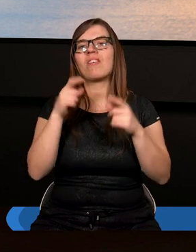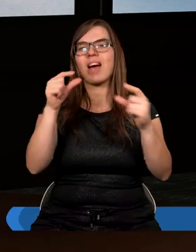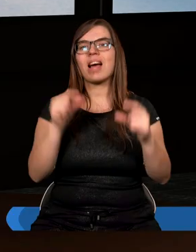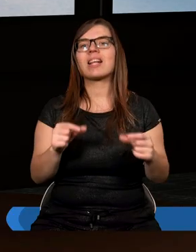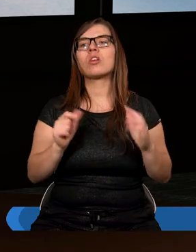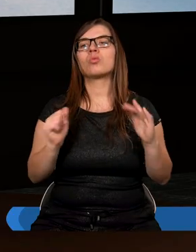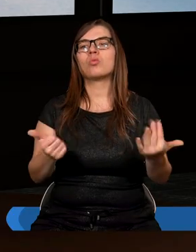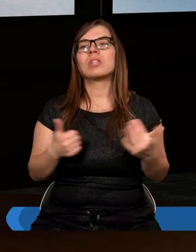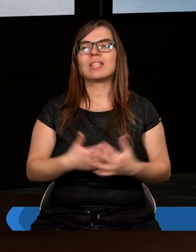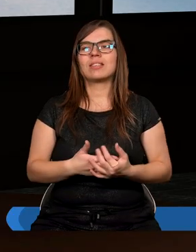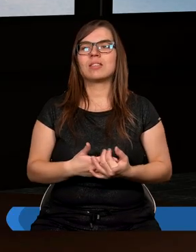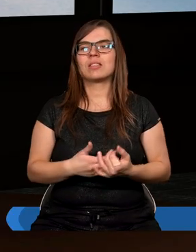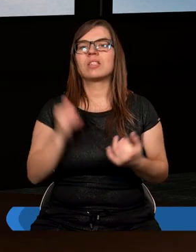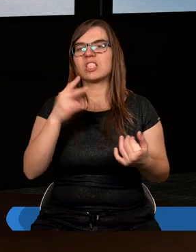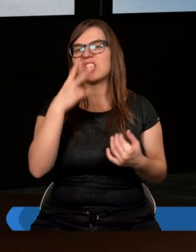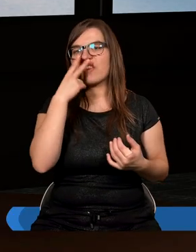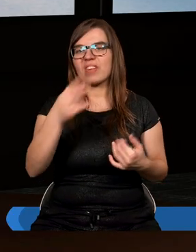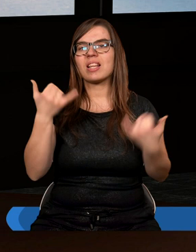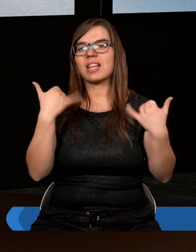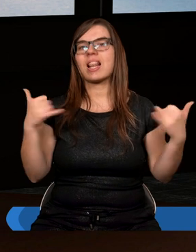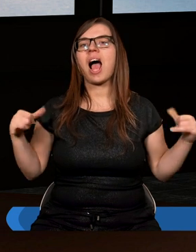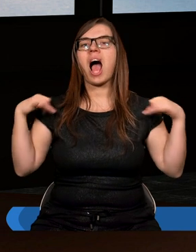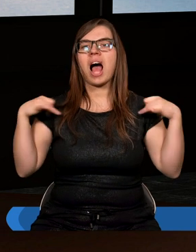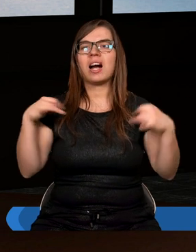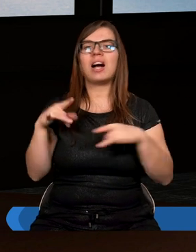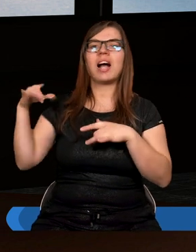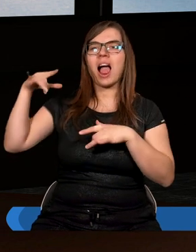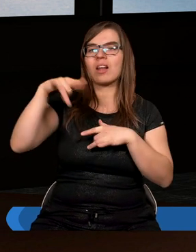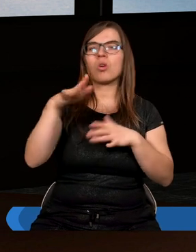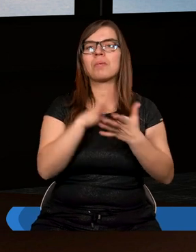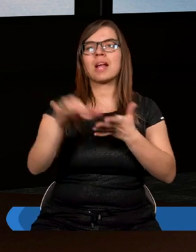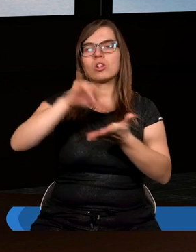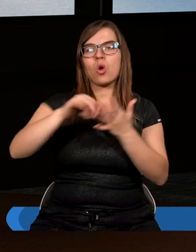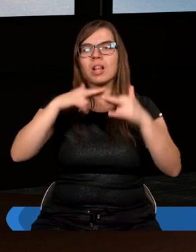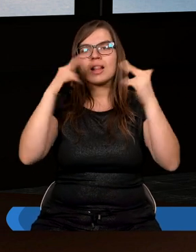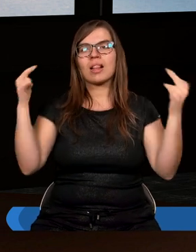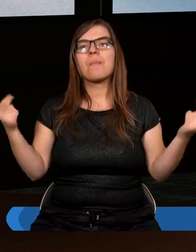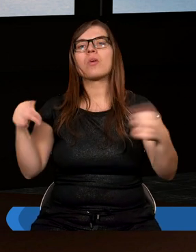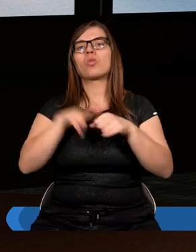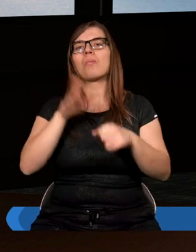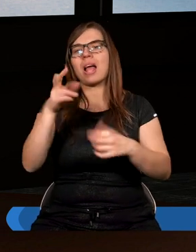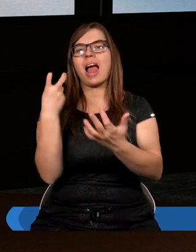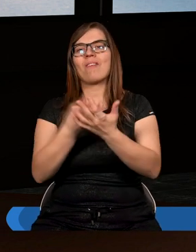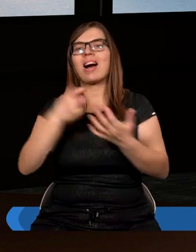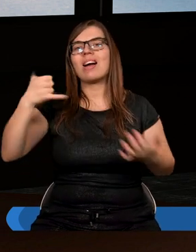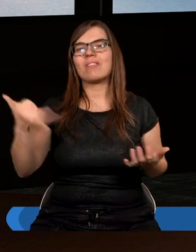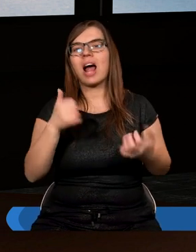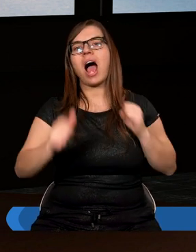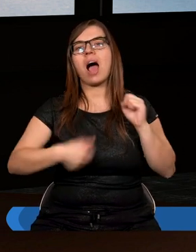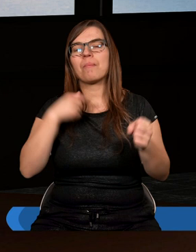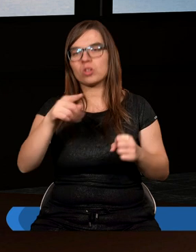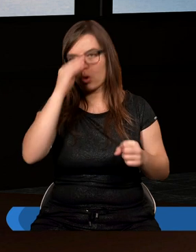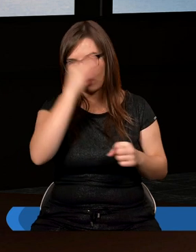I widziałem innego anioła lecącego przez środek nieba, który miał Ewangelię wieczną, aby ją